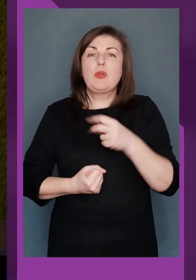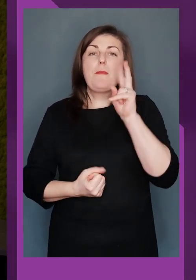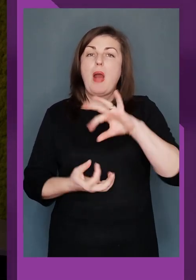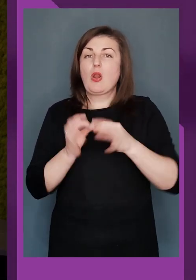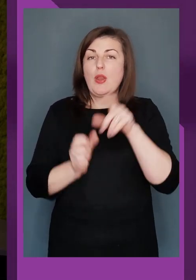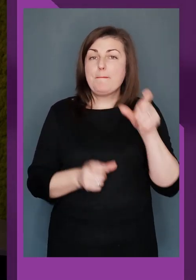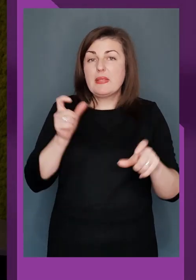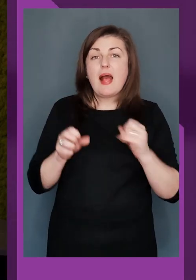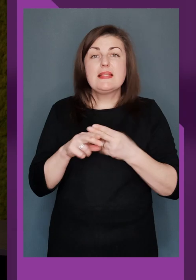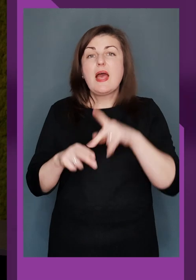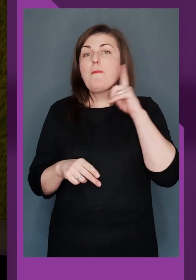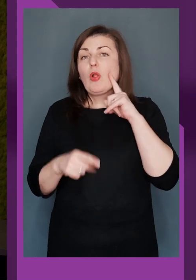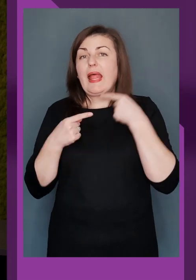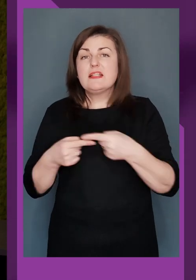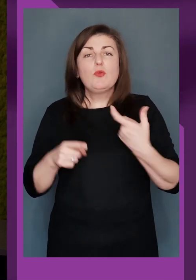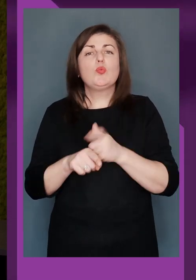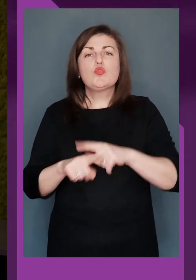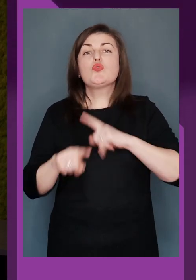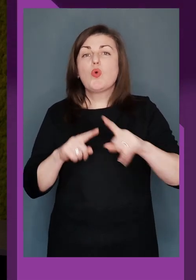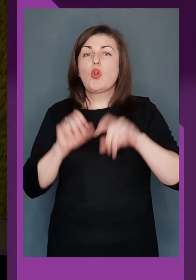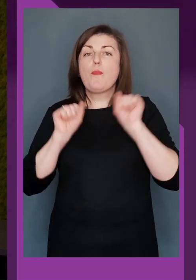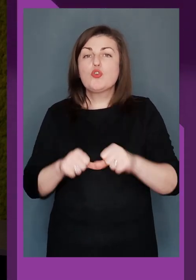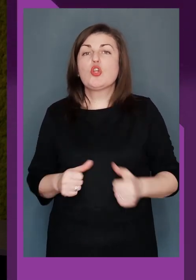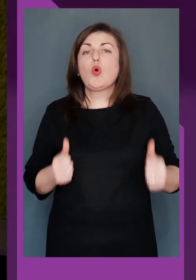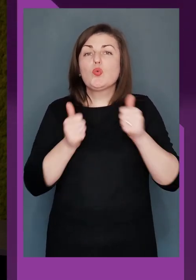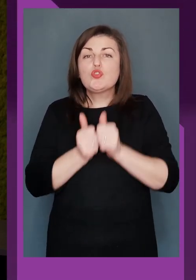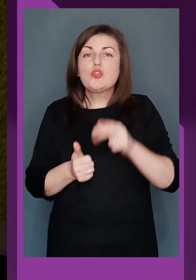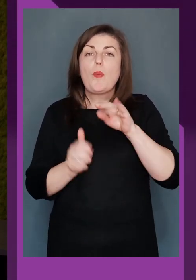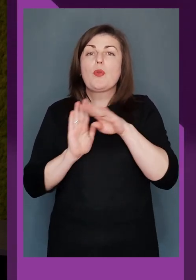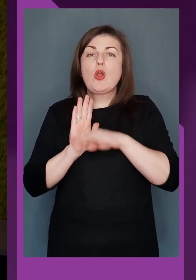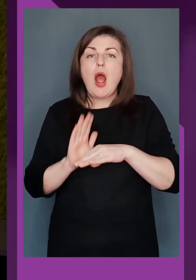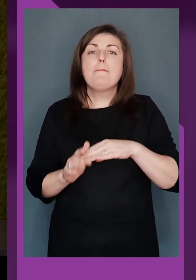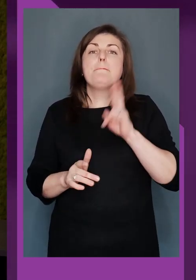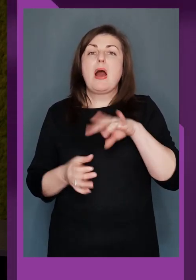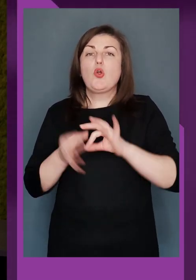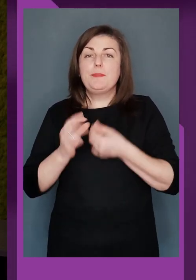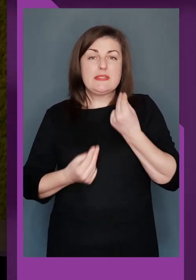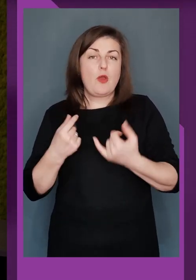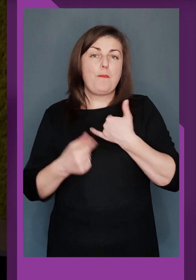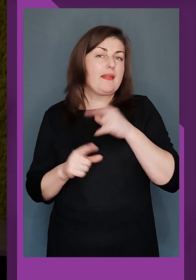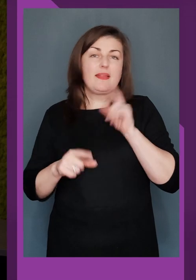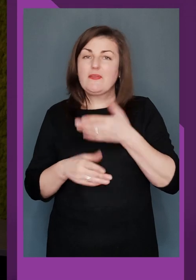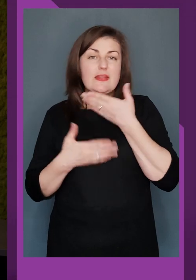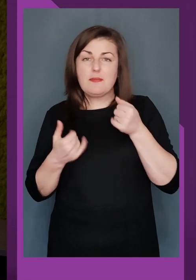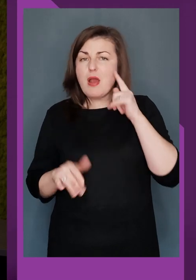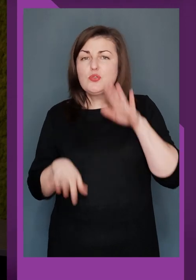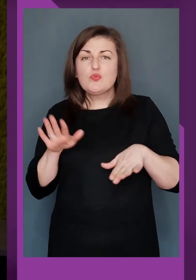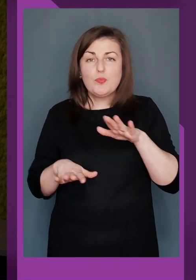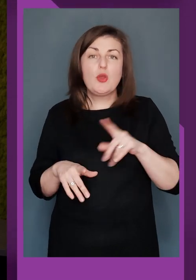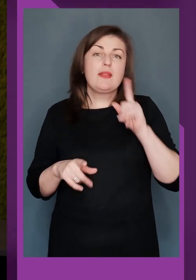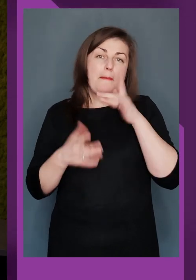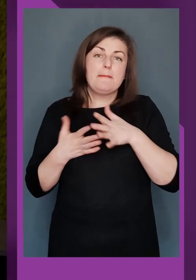паралімпійців. Але ця молода дисципліна дуже скоро може долучитися і до програми паралімпійських ігор, в мене навіть немає